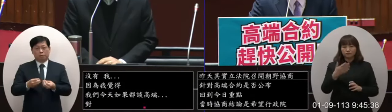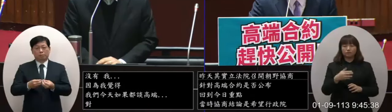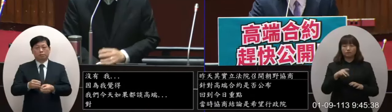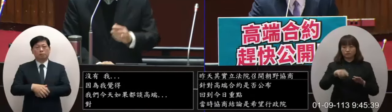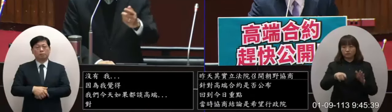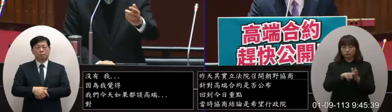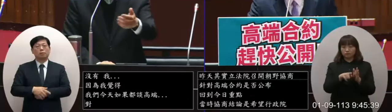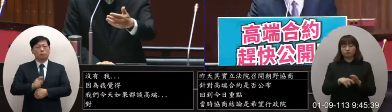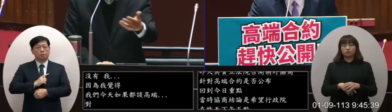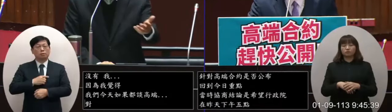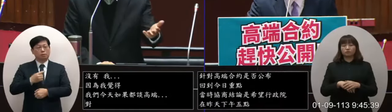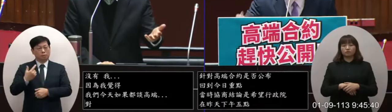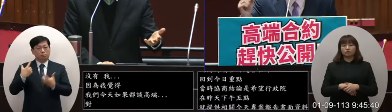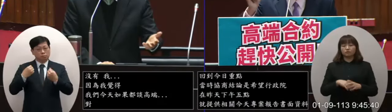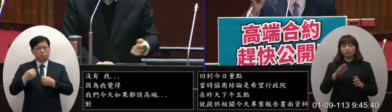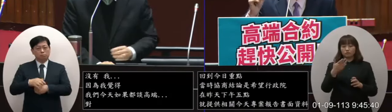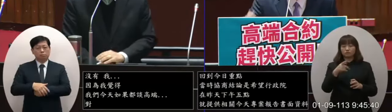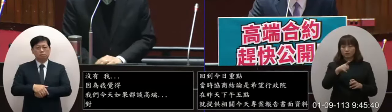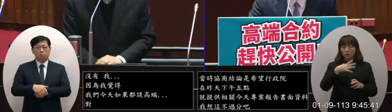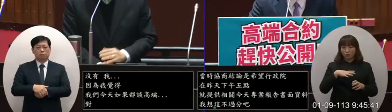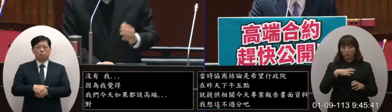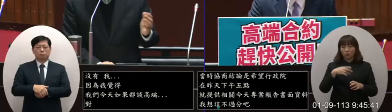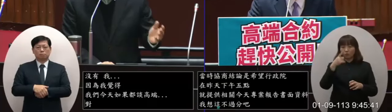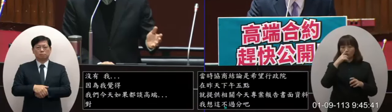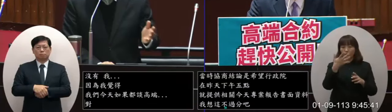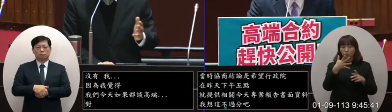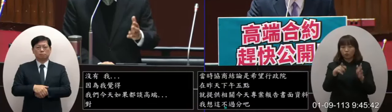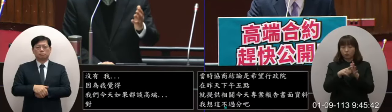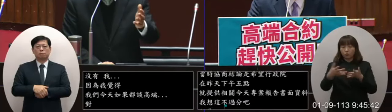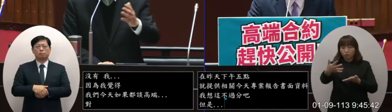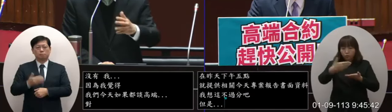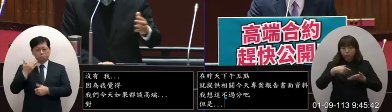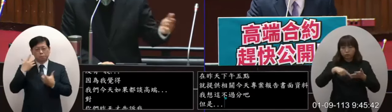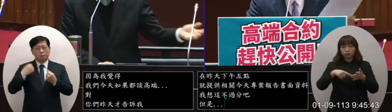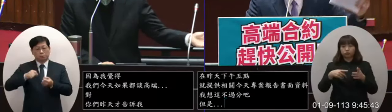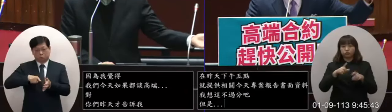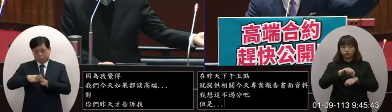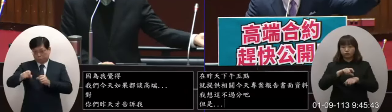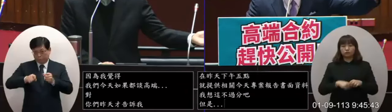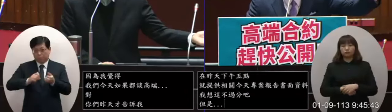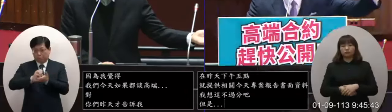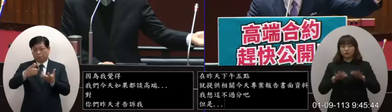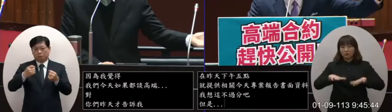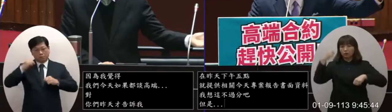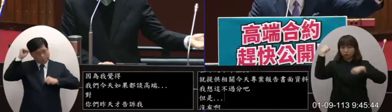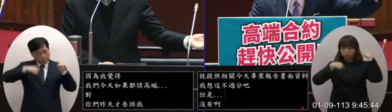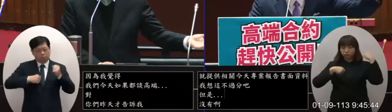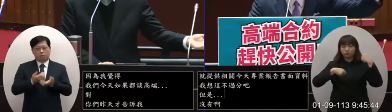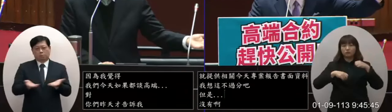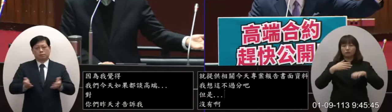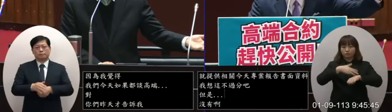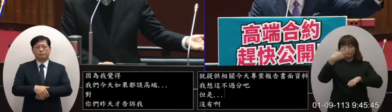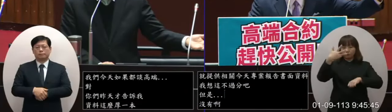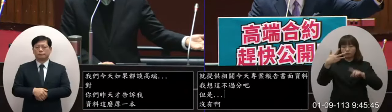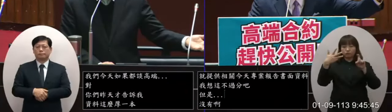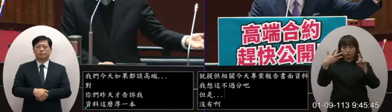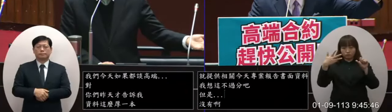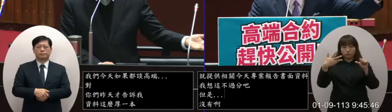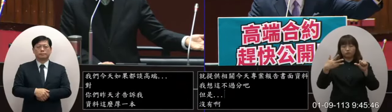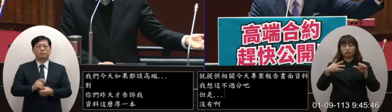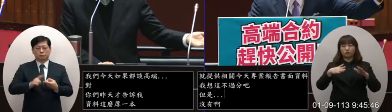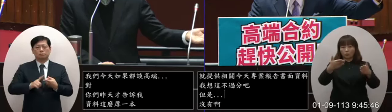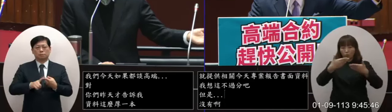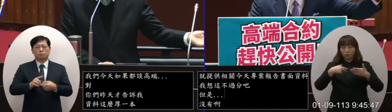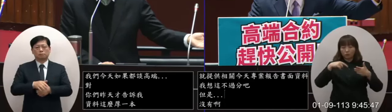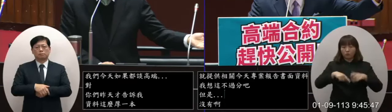當時你知道我們什麼時候才收到嗎所有的專案報告都是今天早上八點十五分